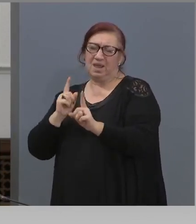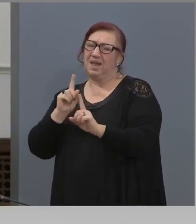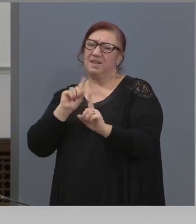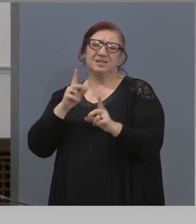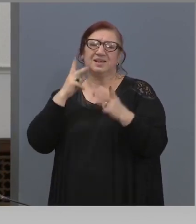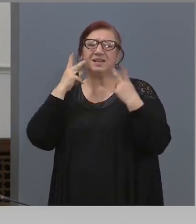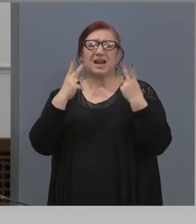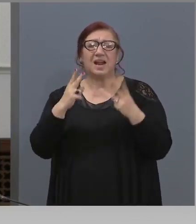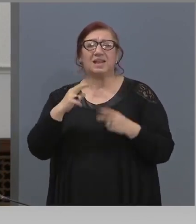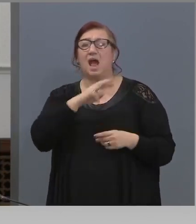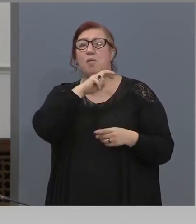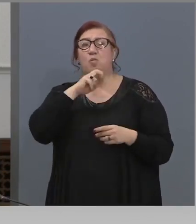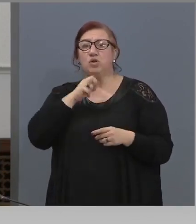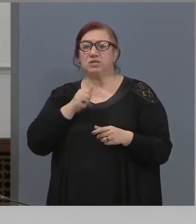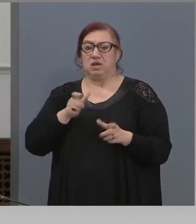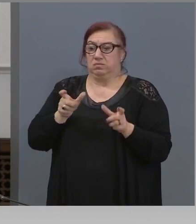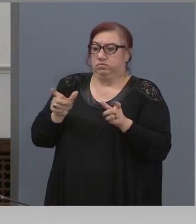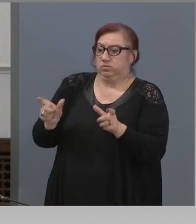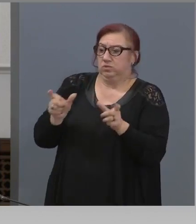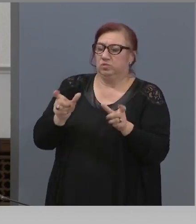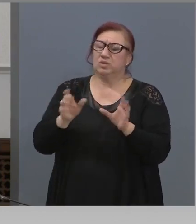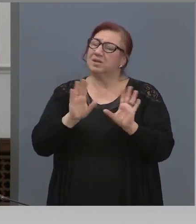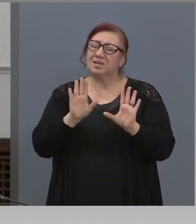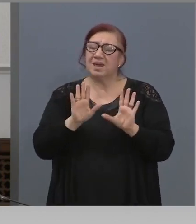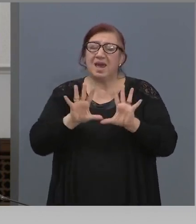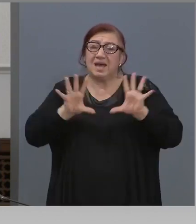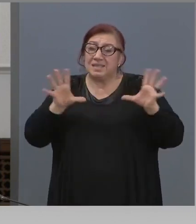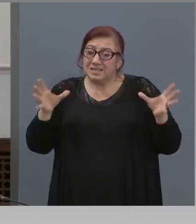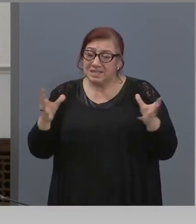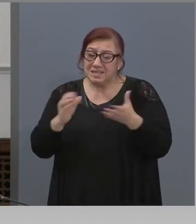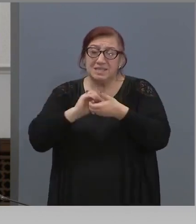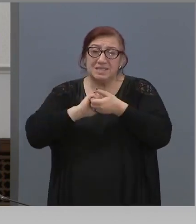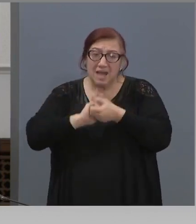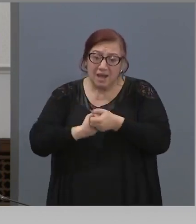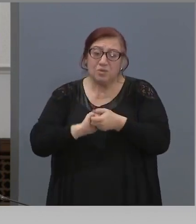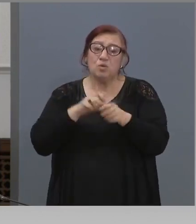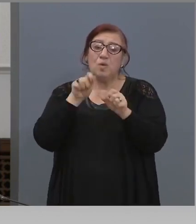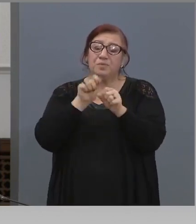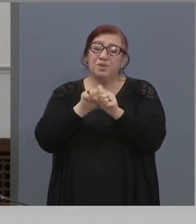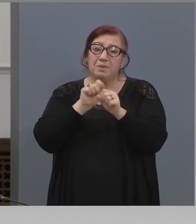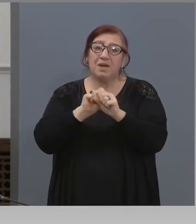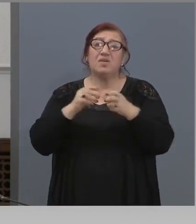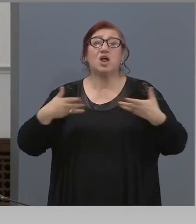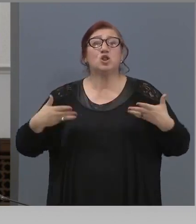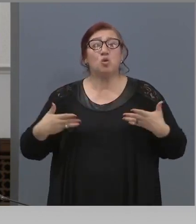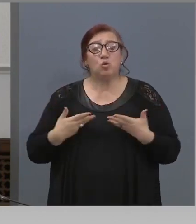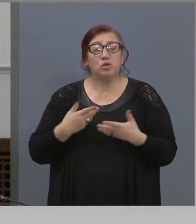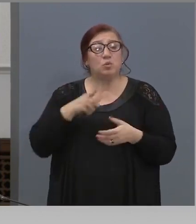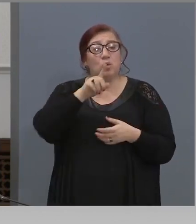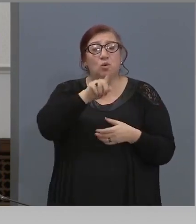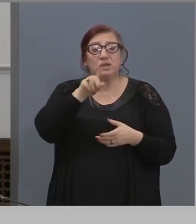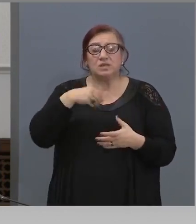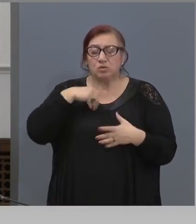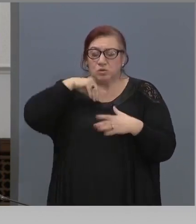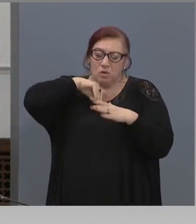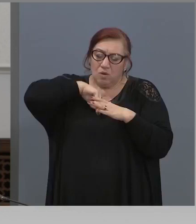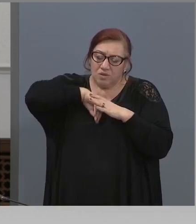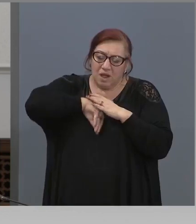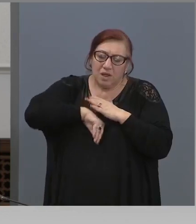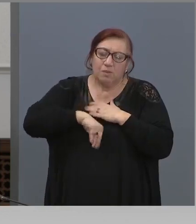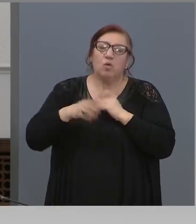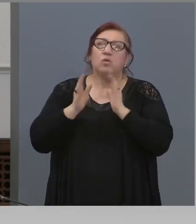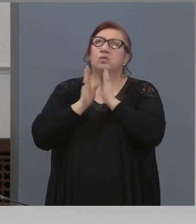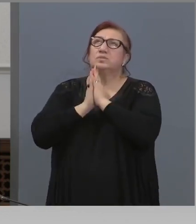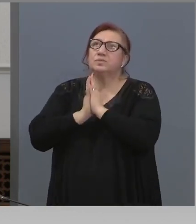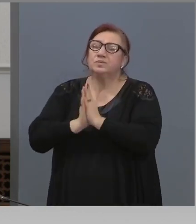създава реда, а заедно с синода, с духовенството, да направиме необходимото за тези, които не искат да се предпазят, защото ето